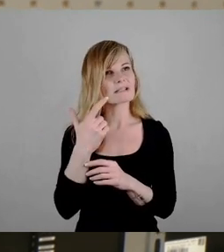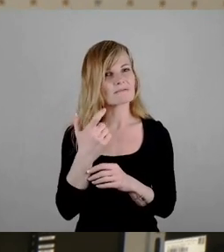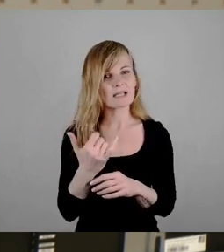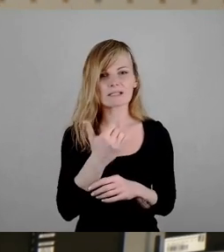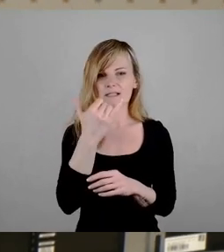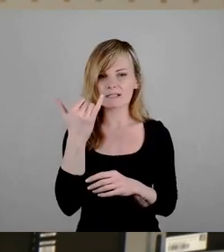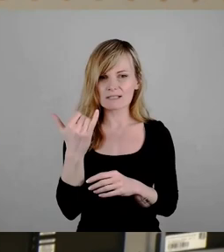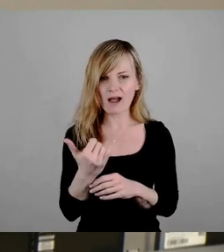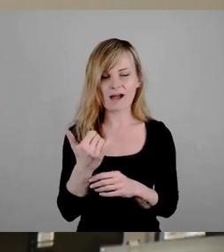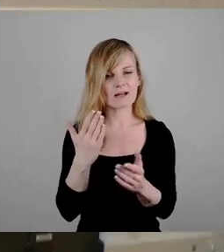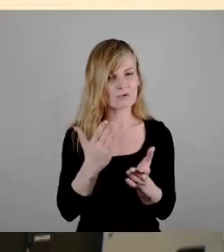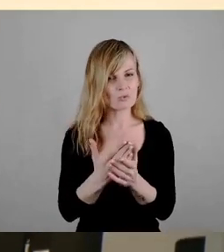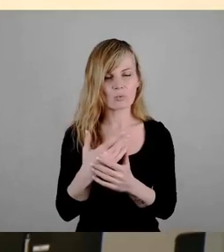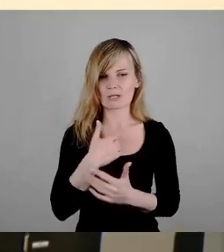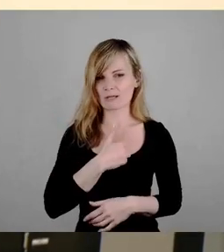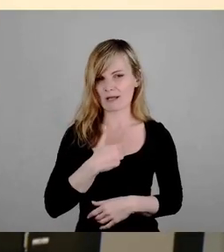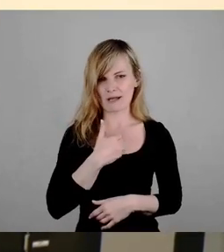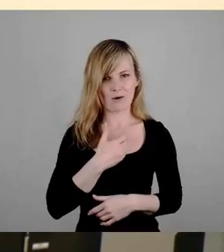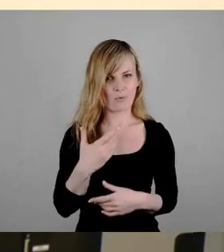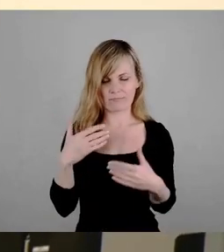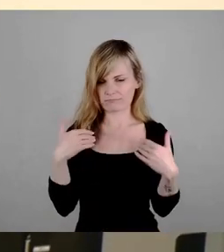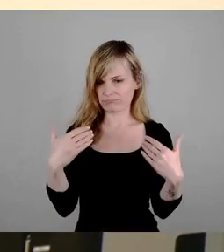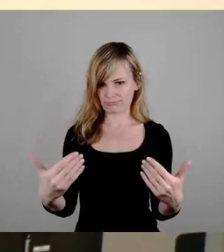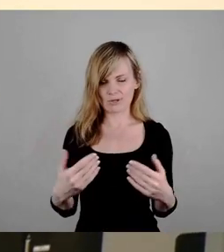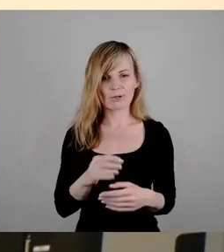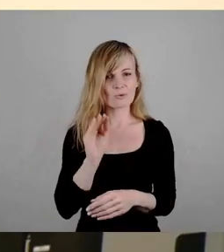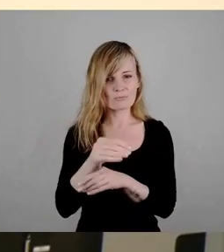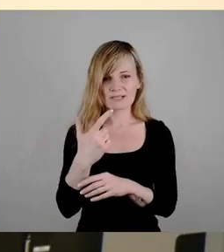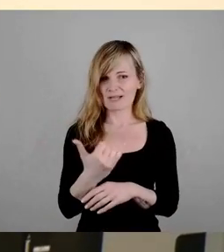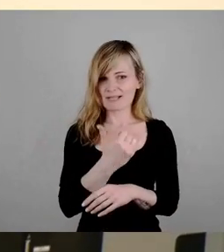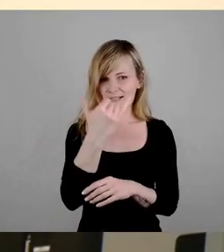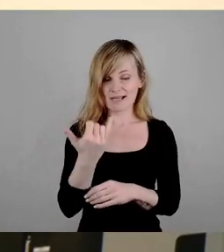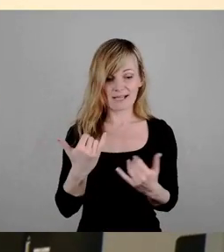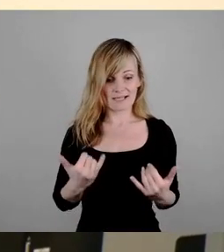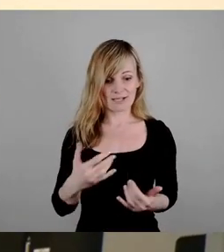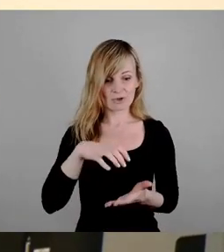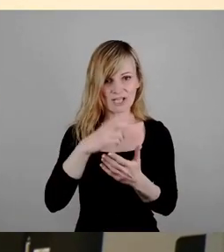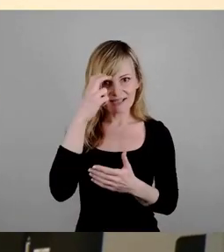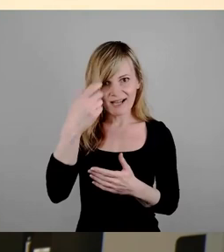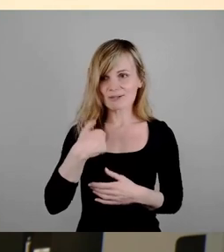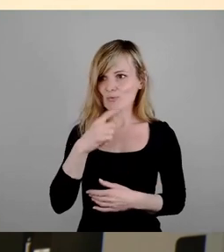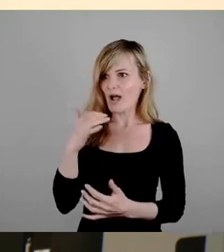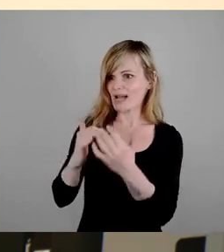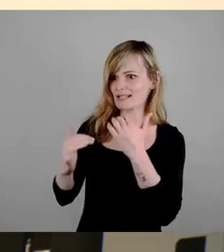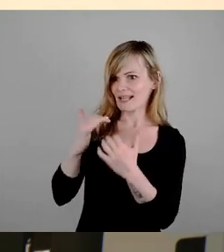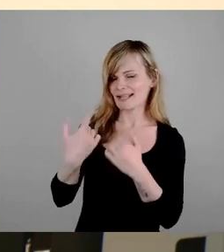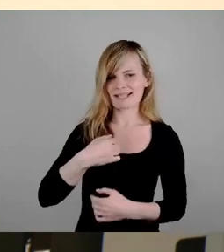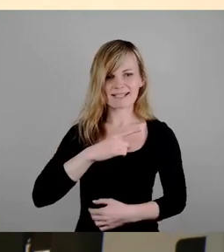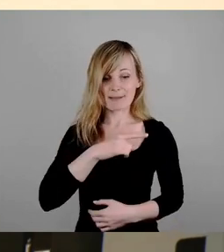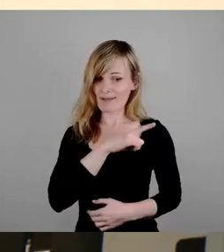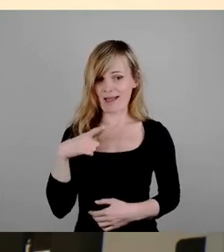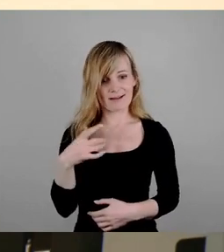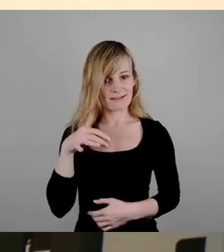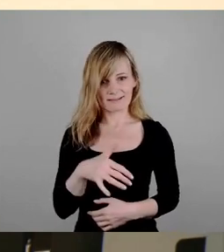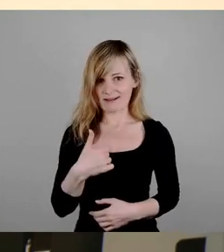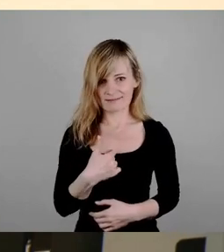Trauerspiel. Vor über zwei Jahrzehnten hat dieser Stadtrat, man hat es mir nur erzählt, damals war ich lange noch nicht hier, ich